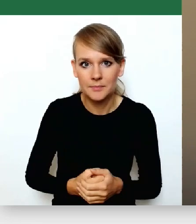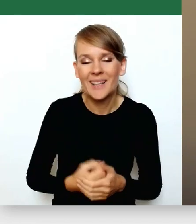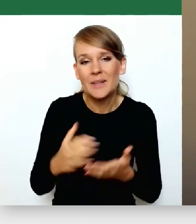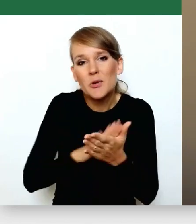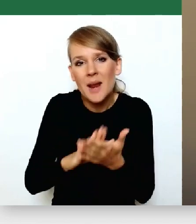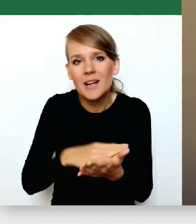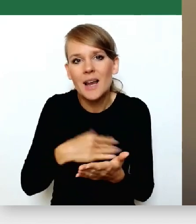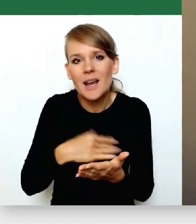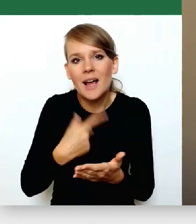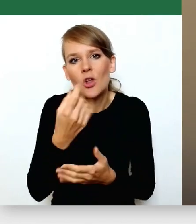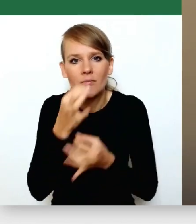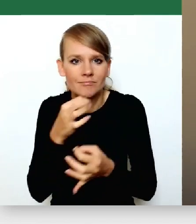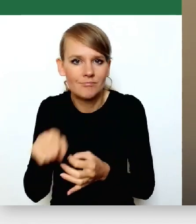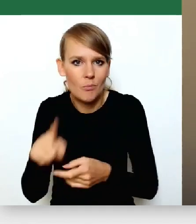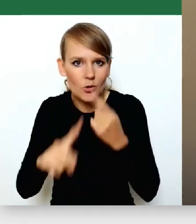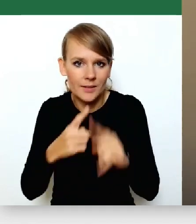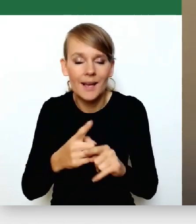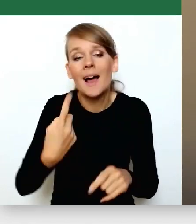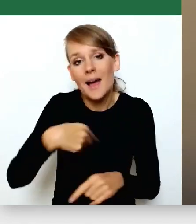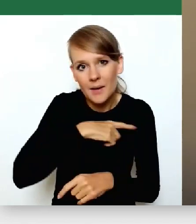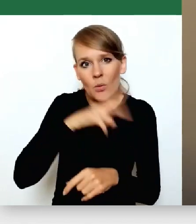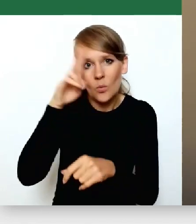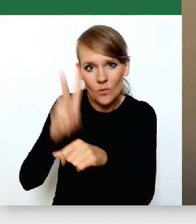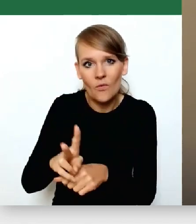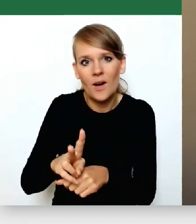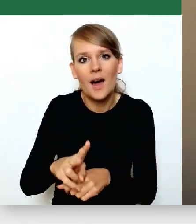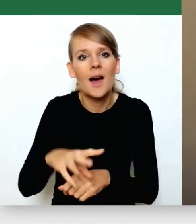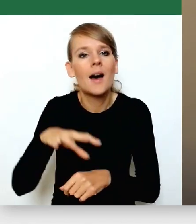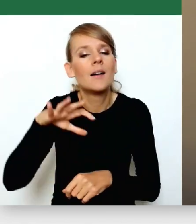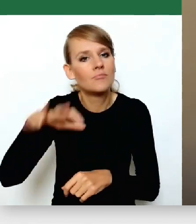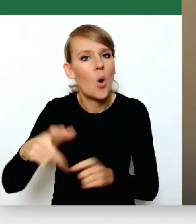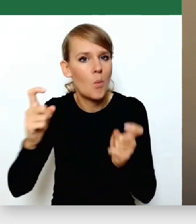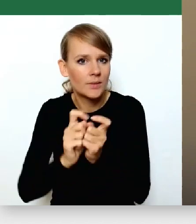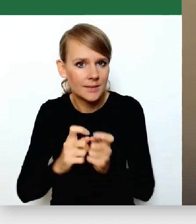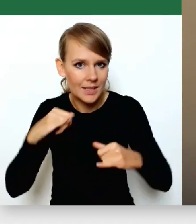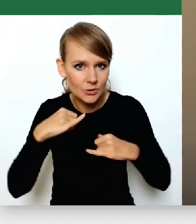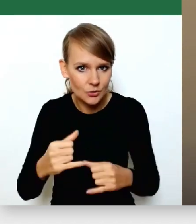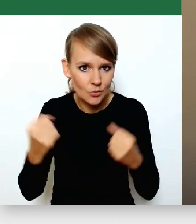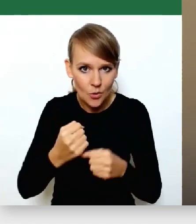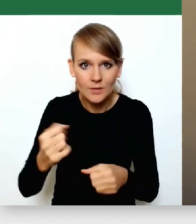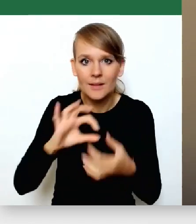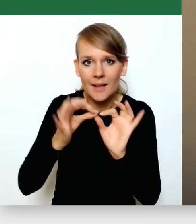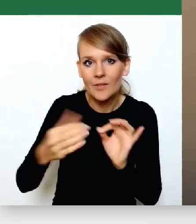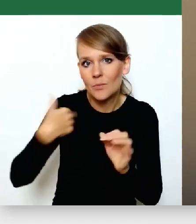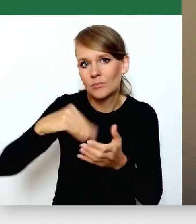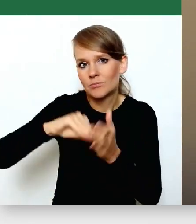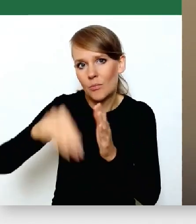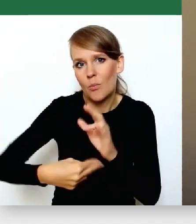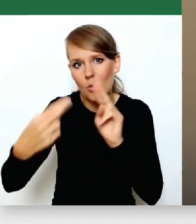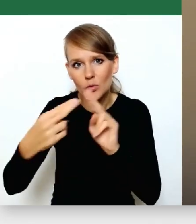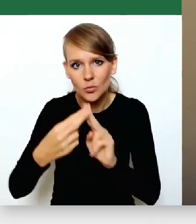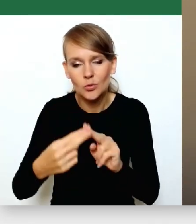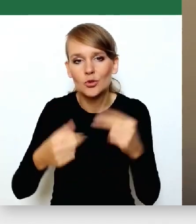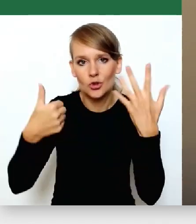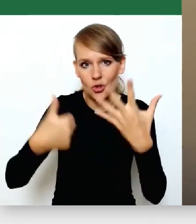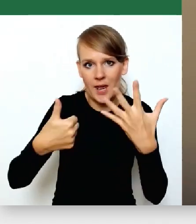ponieważ wszyscy ufamy naszym siłom na opozycji bardzo mocno, podpisaliśmy z nimi takie porozumienie co do sześciu rzeczy, które